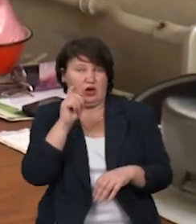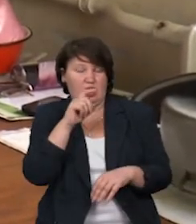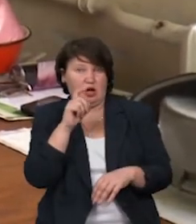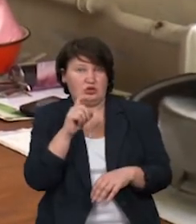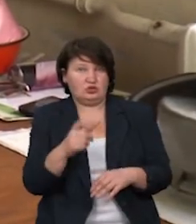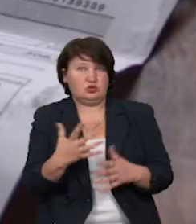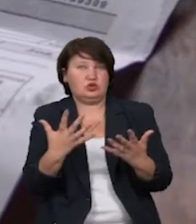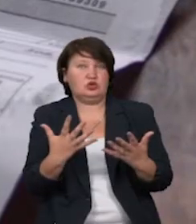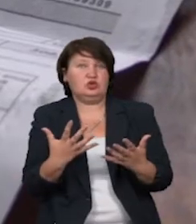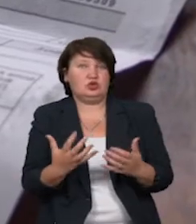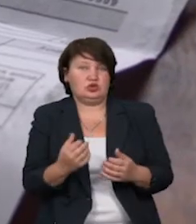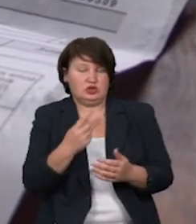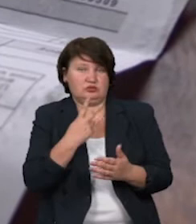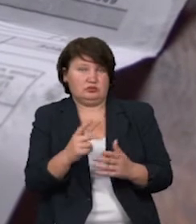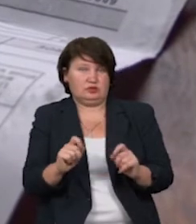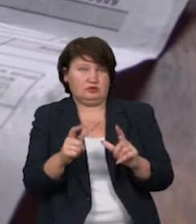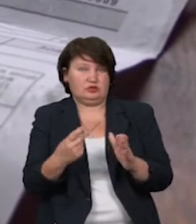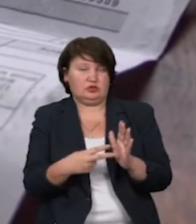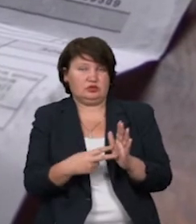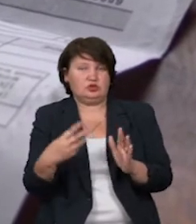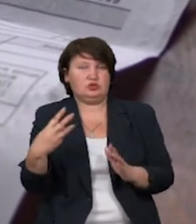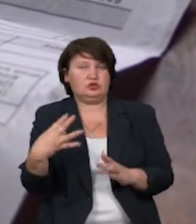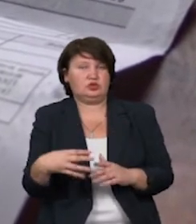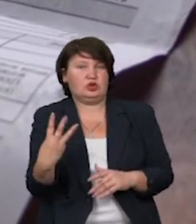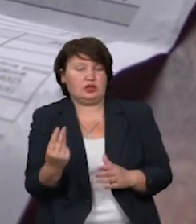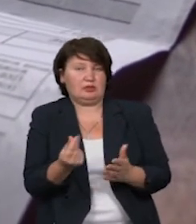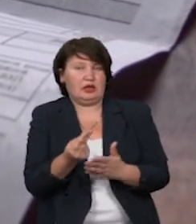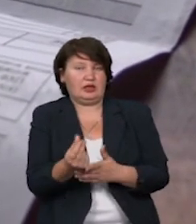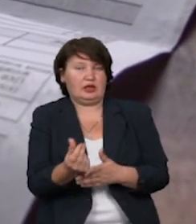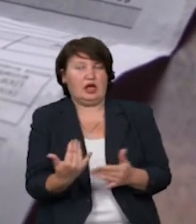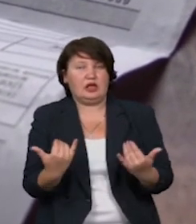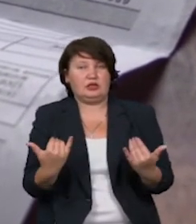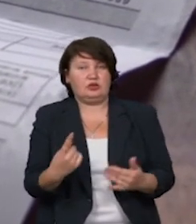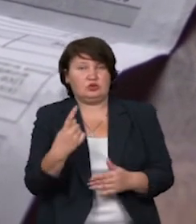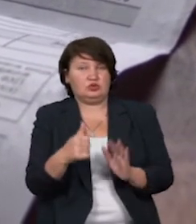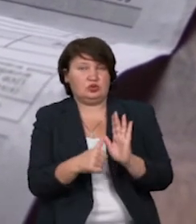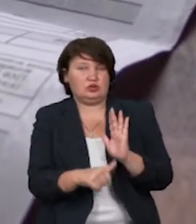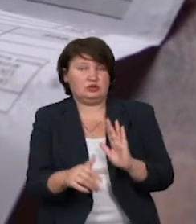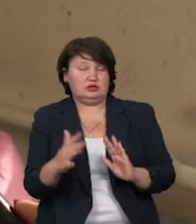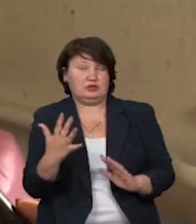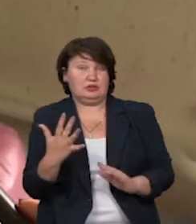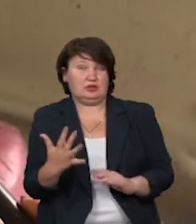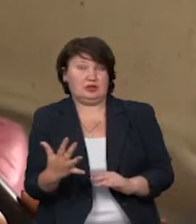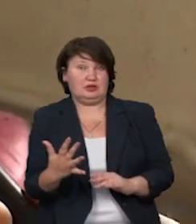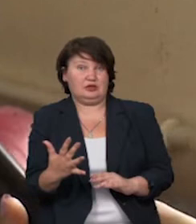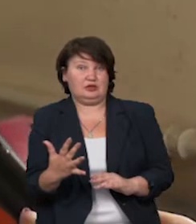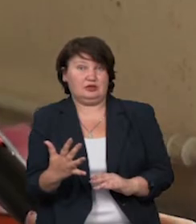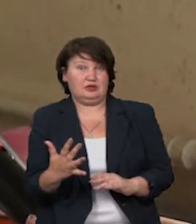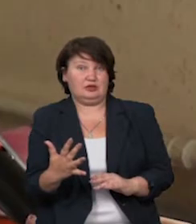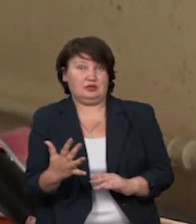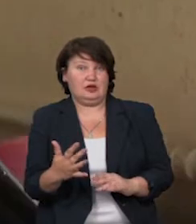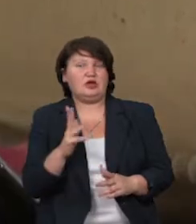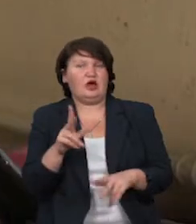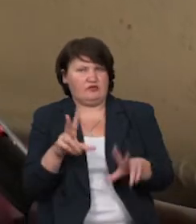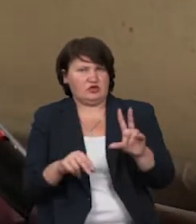скільки ввесили ціну? 143 платила, а тепер прийшло 165. Як вважаєте, це